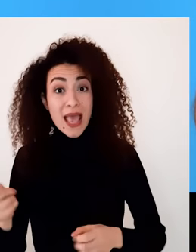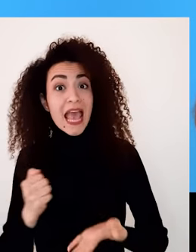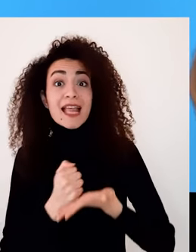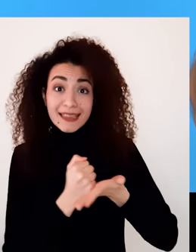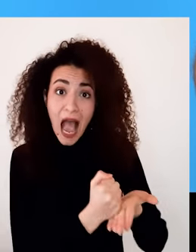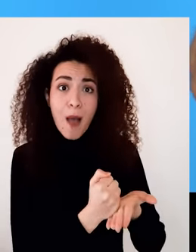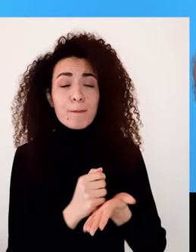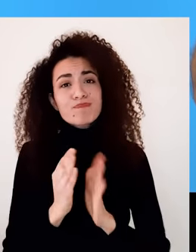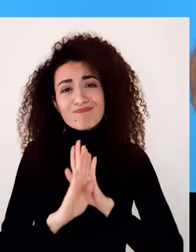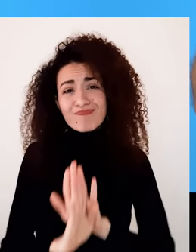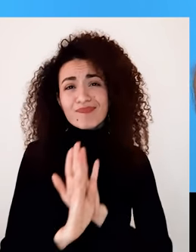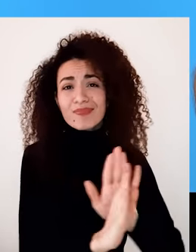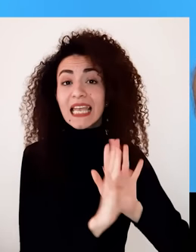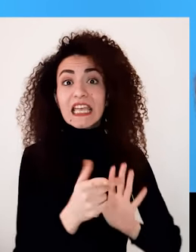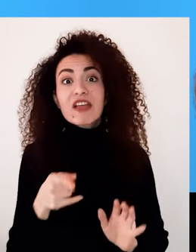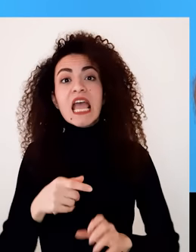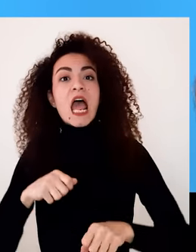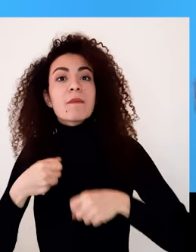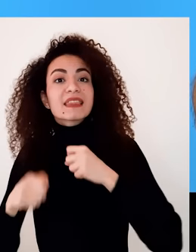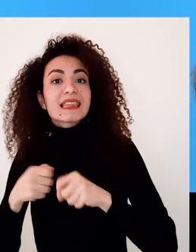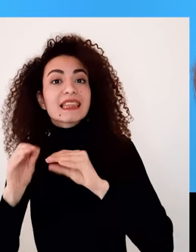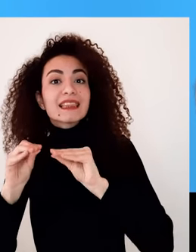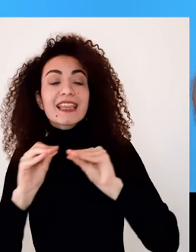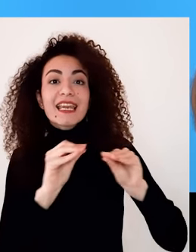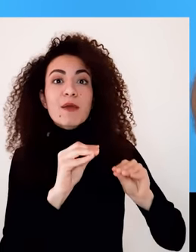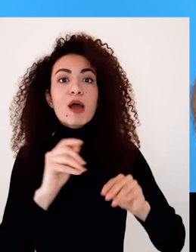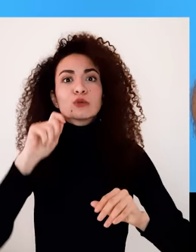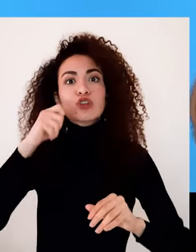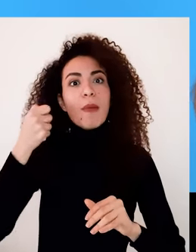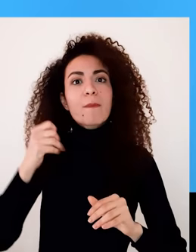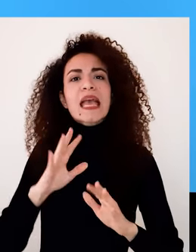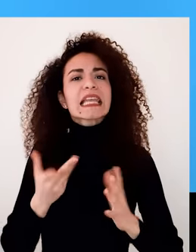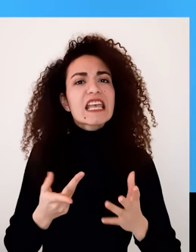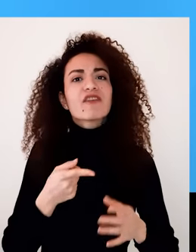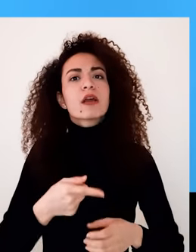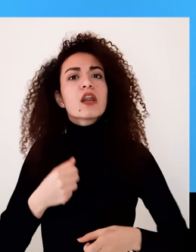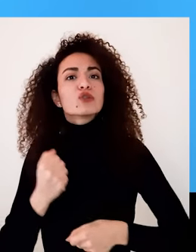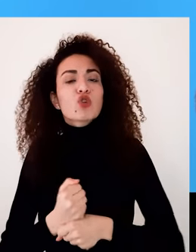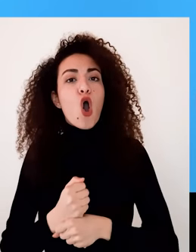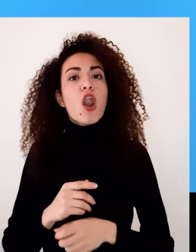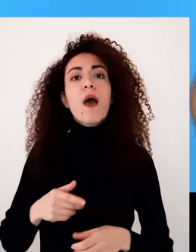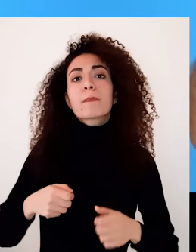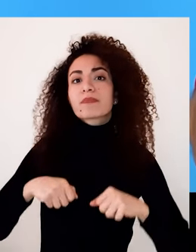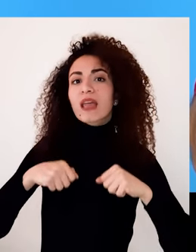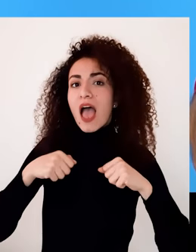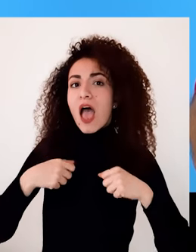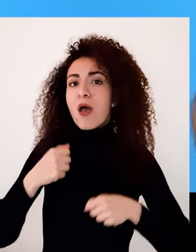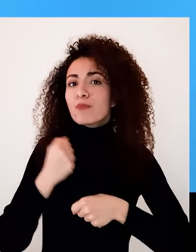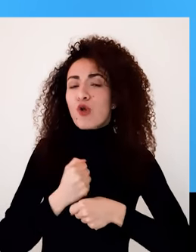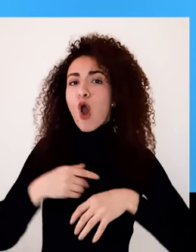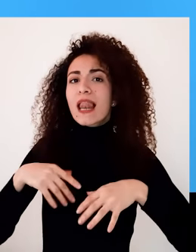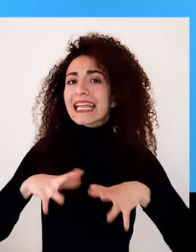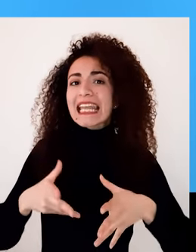ودعمتها هي كمان من خلال التدريب الشبيبة على مهارات علائقية وإدارية من أجل تحضيرهم لسوق العمل